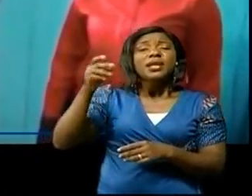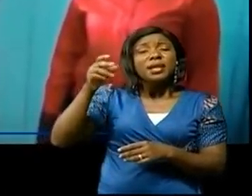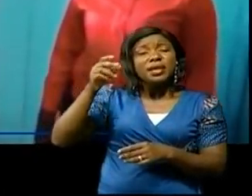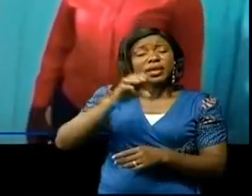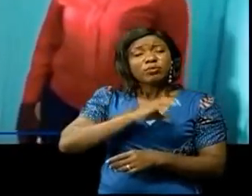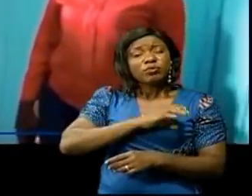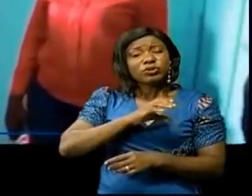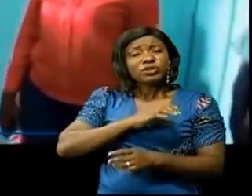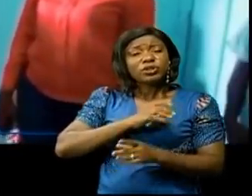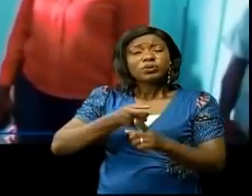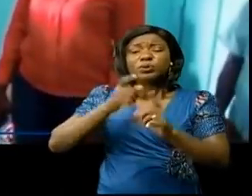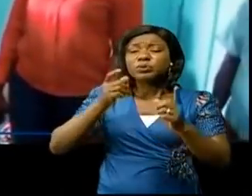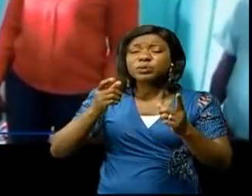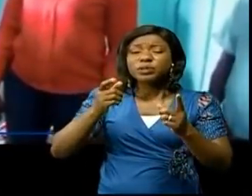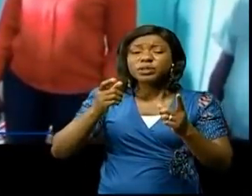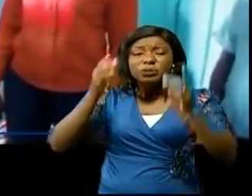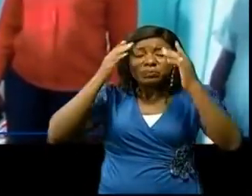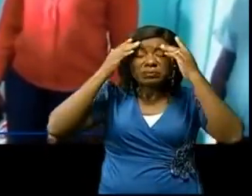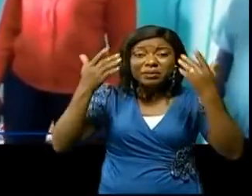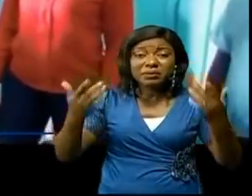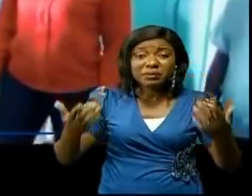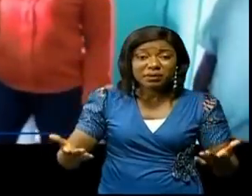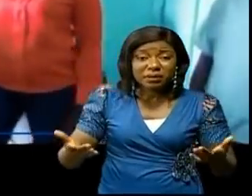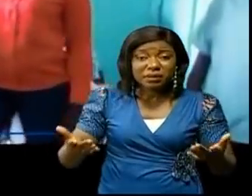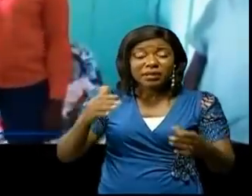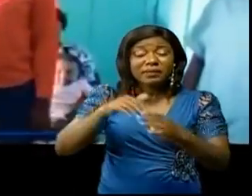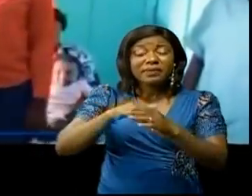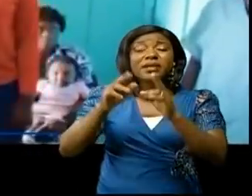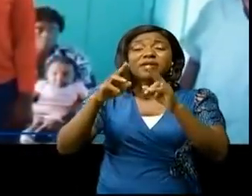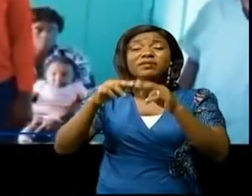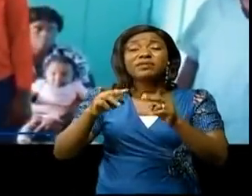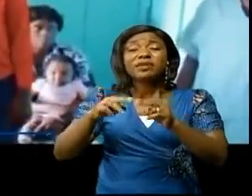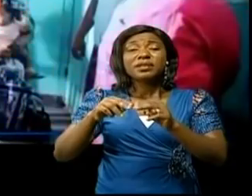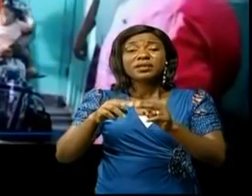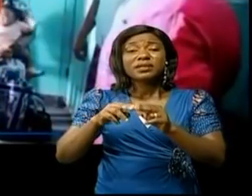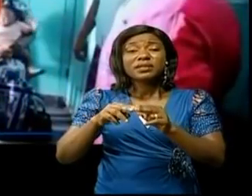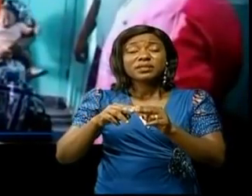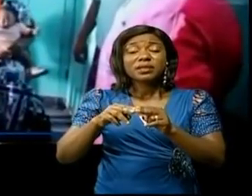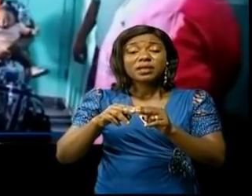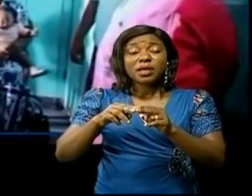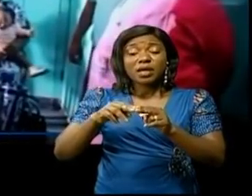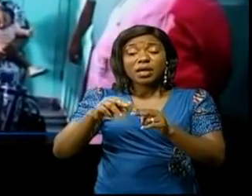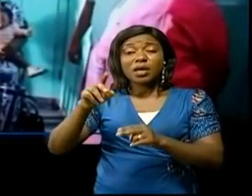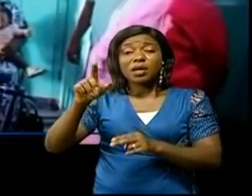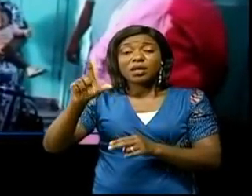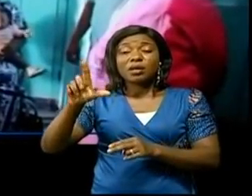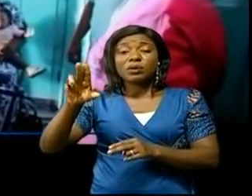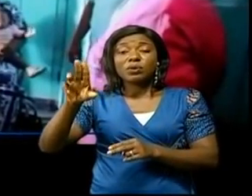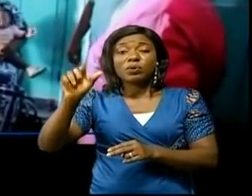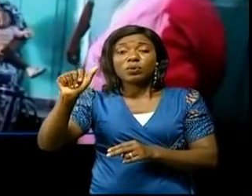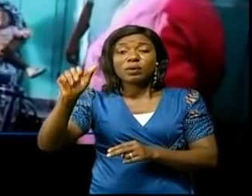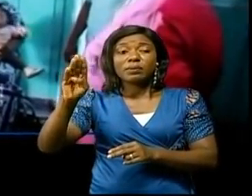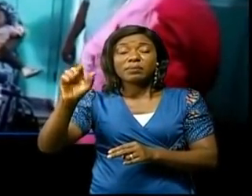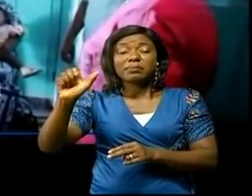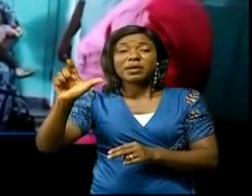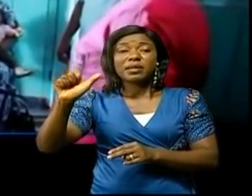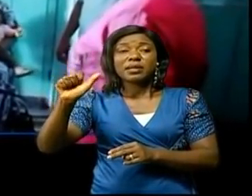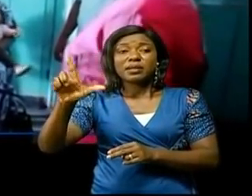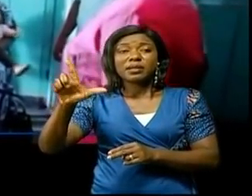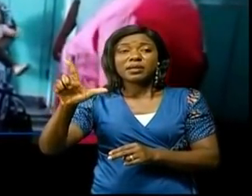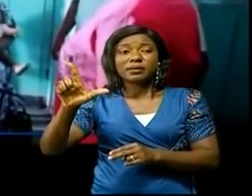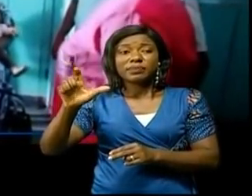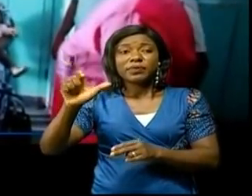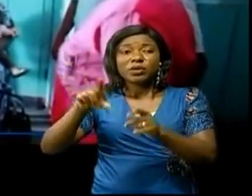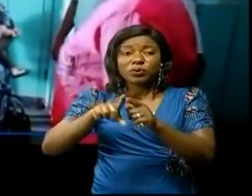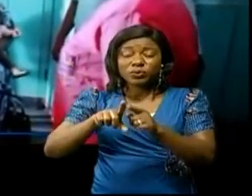éruption dans le village de Skassalakachi et Luabala, dans le territoire de Loupatapata au Kassai oriental. On dénombre des morts et des blessés